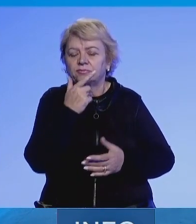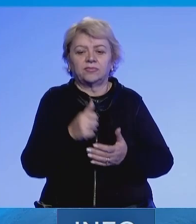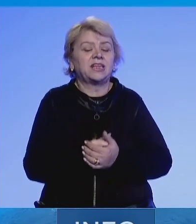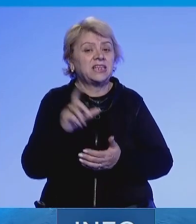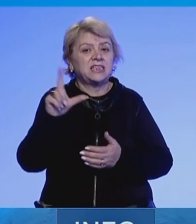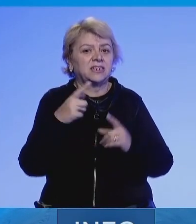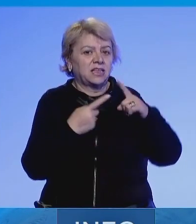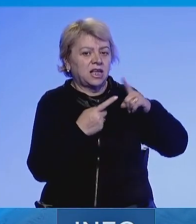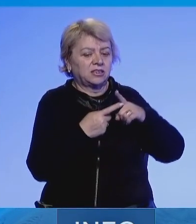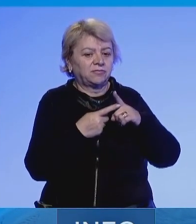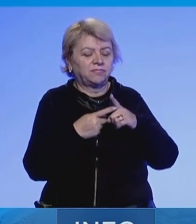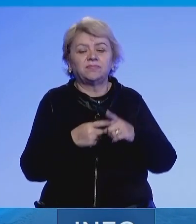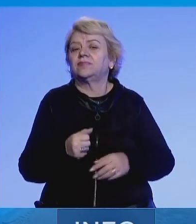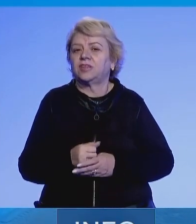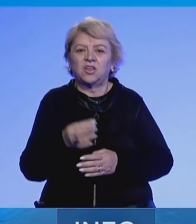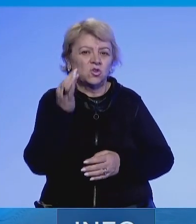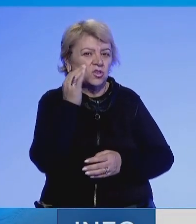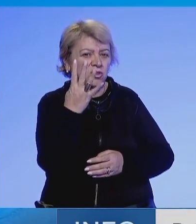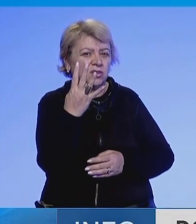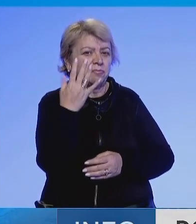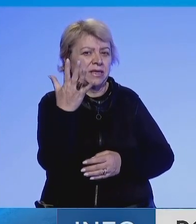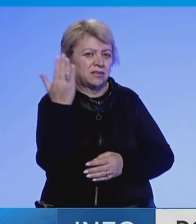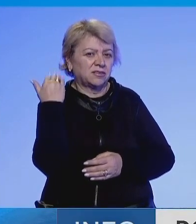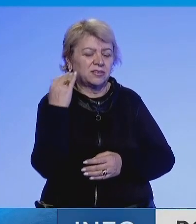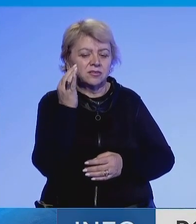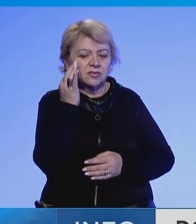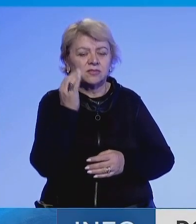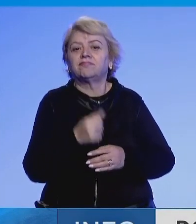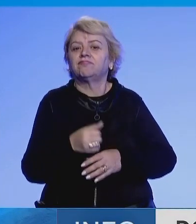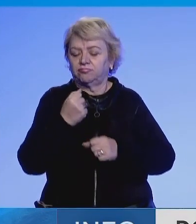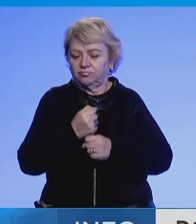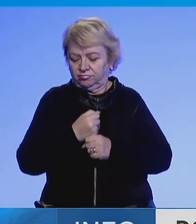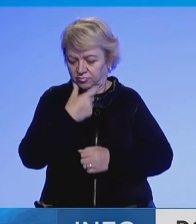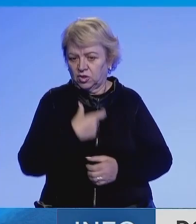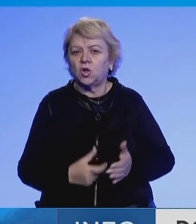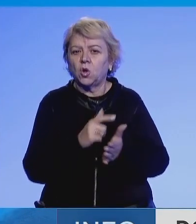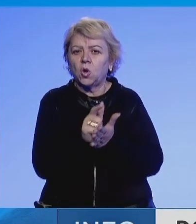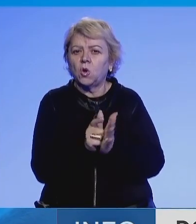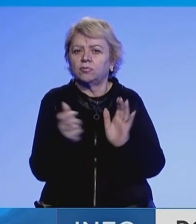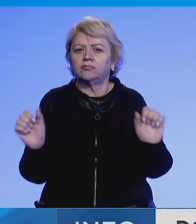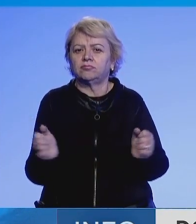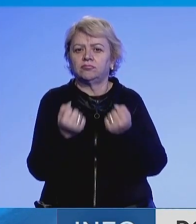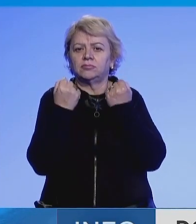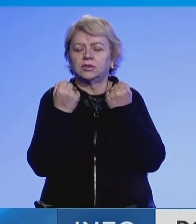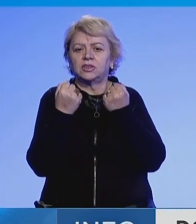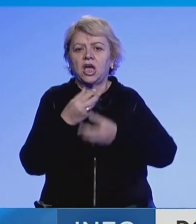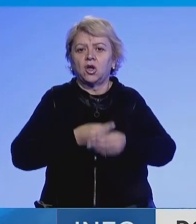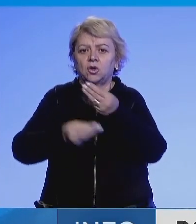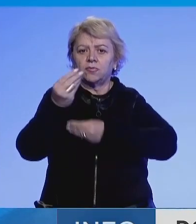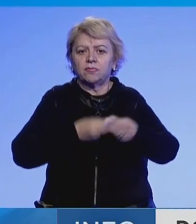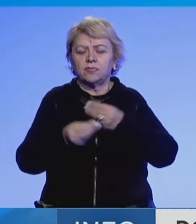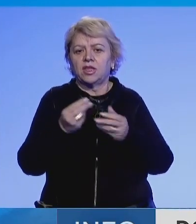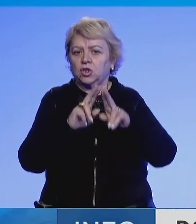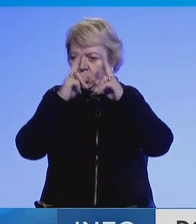Mori dëtyrën në 25 dit më parë. Trasë deklaroj se e mori dëtyrën në një ko pa qëndrueshmërije të madhe ekonomike dhe